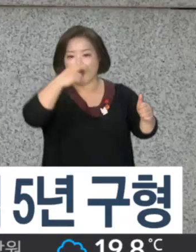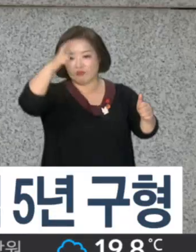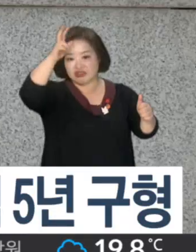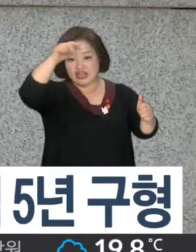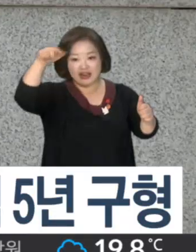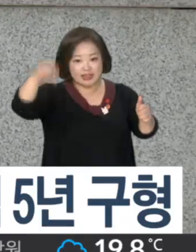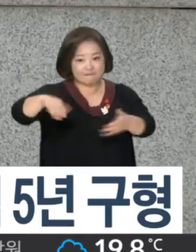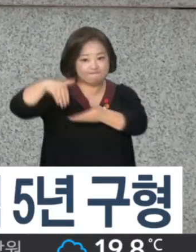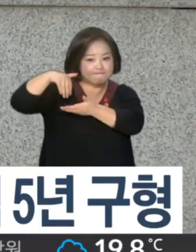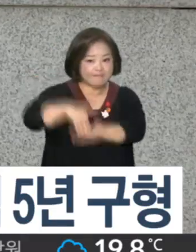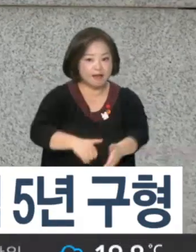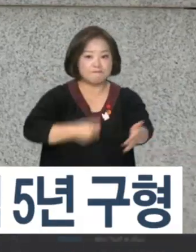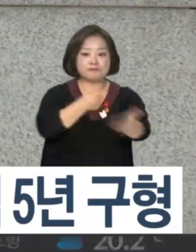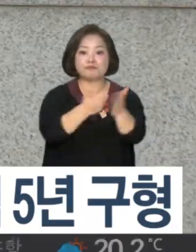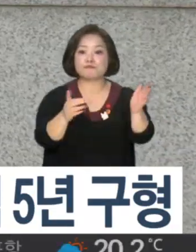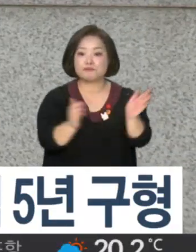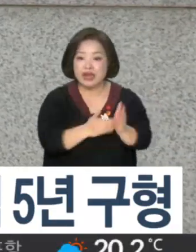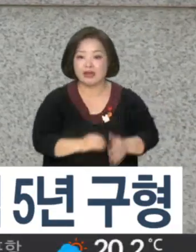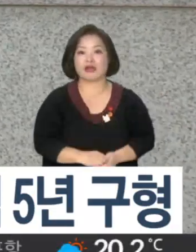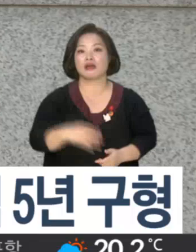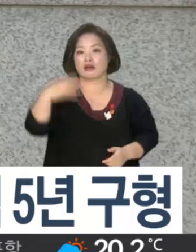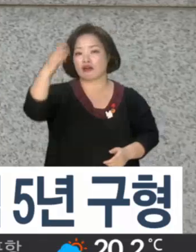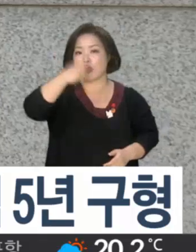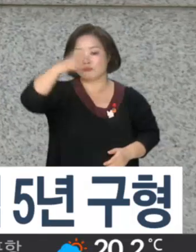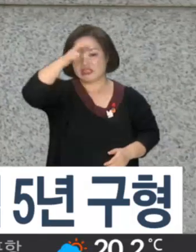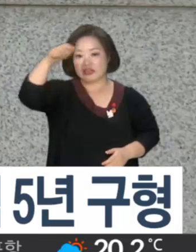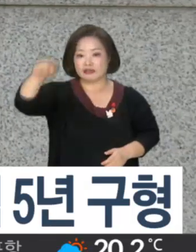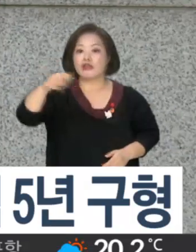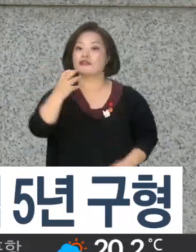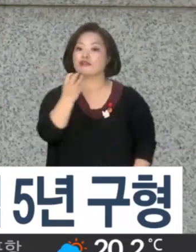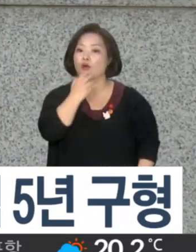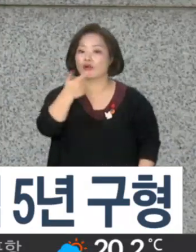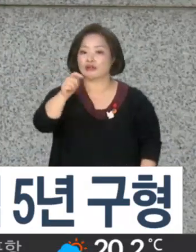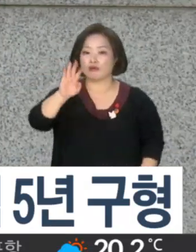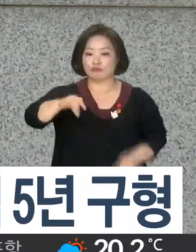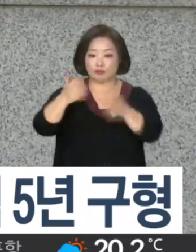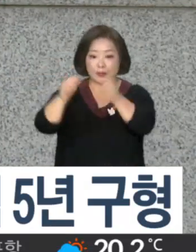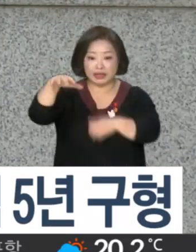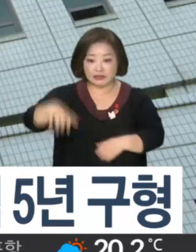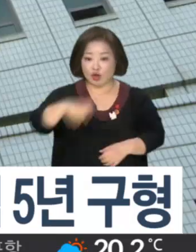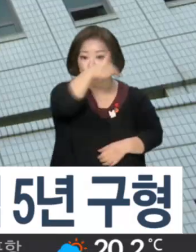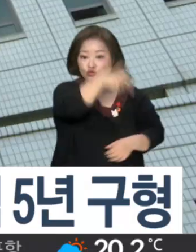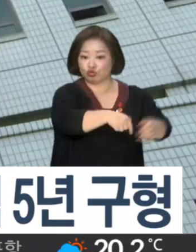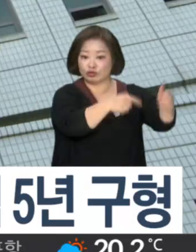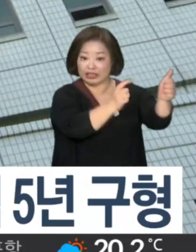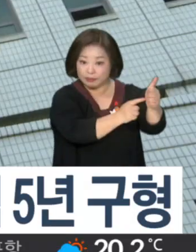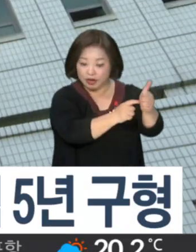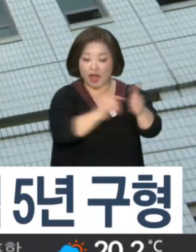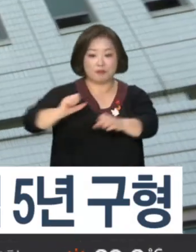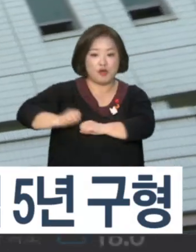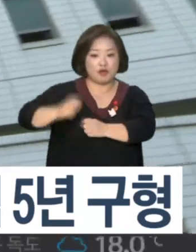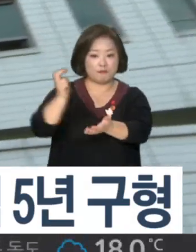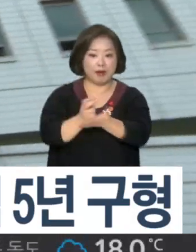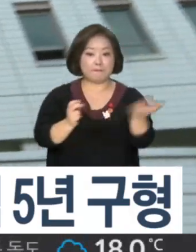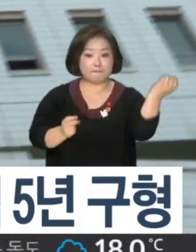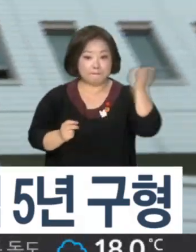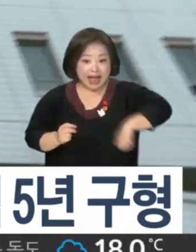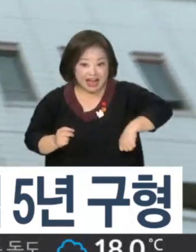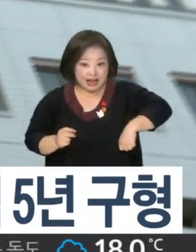중형을 구형했습니다. 검찰은 오늘 서울 남부지법에서 열린 구모 씨의 병역법 위반 혐의 공판에서